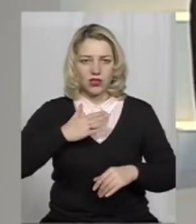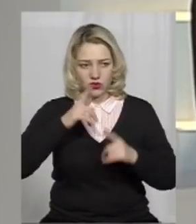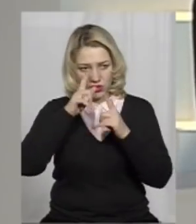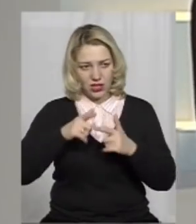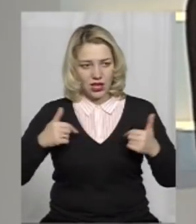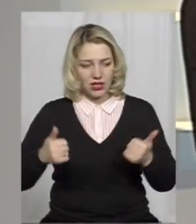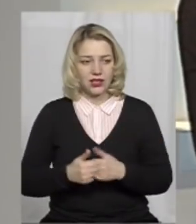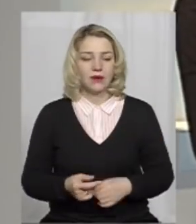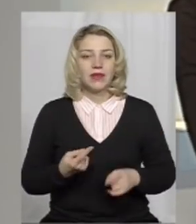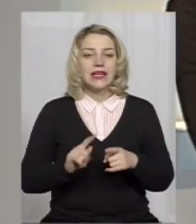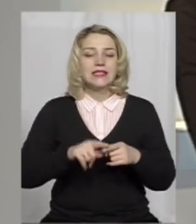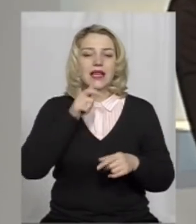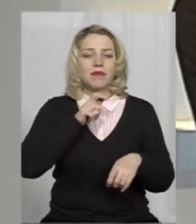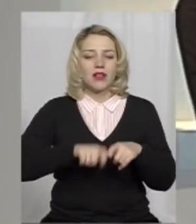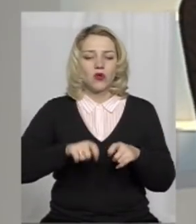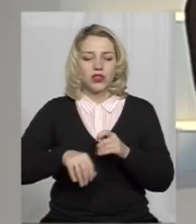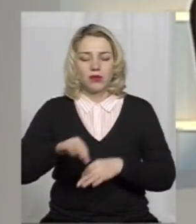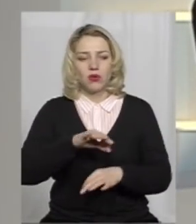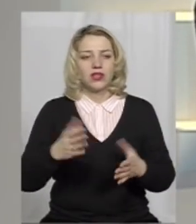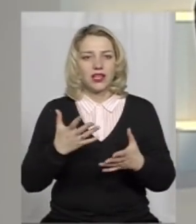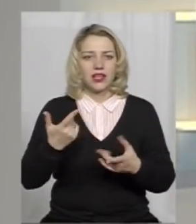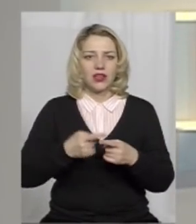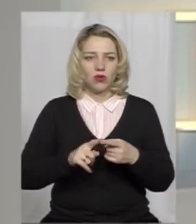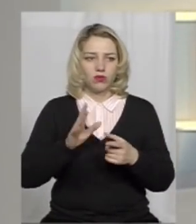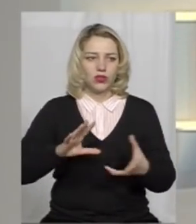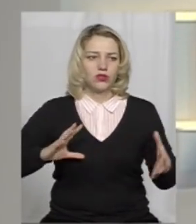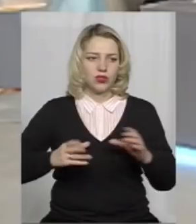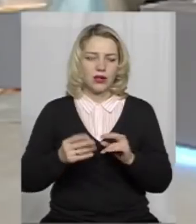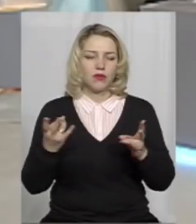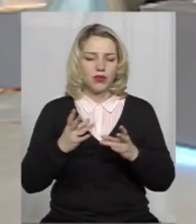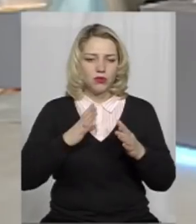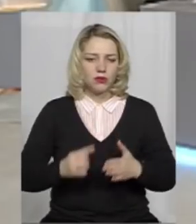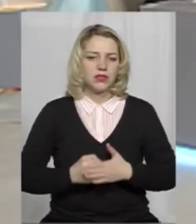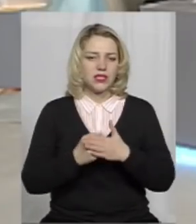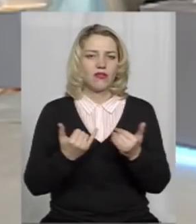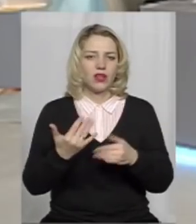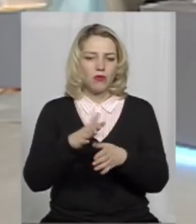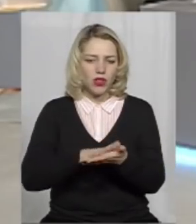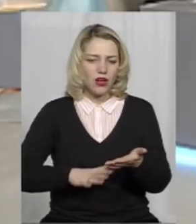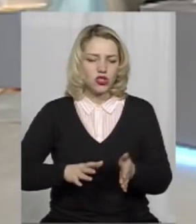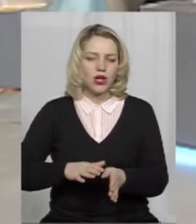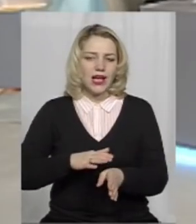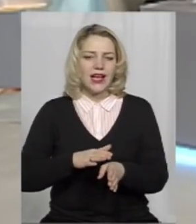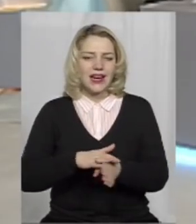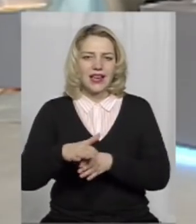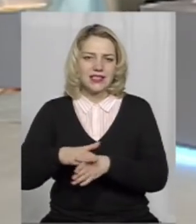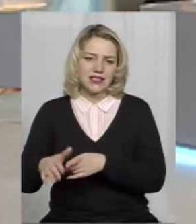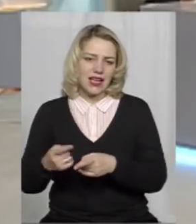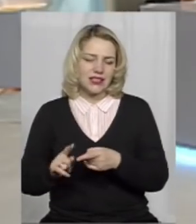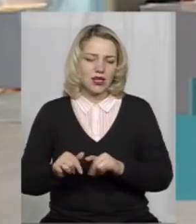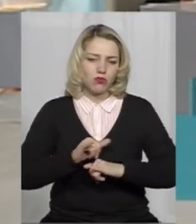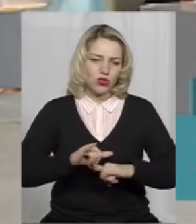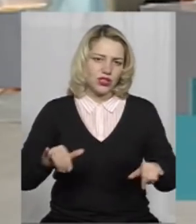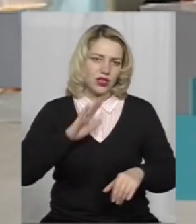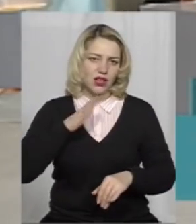пілотний проєкт. Який його результат має бути підставою для подальшої реалізації і поширення на більшу кількість